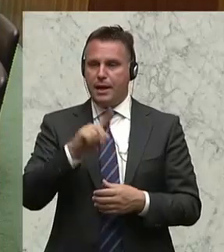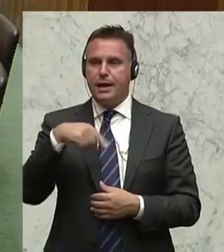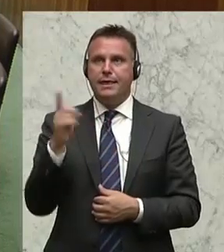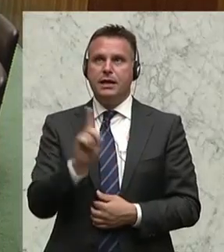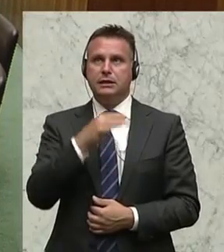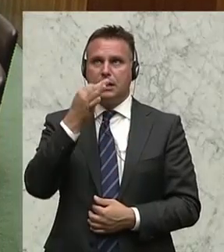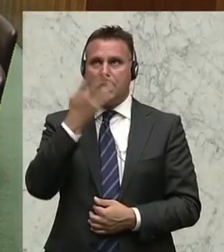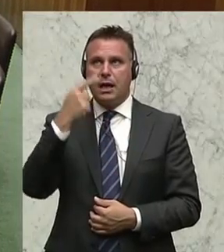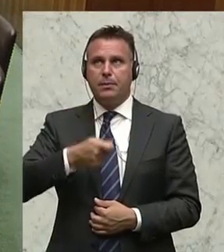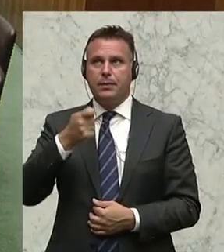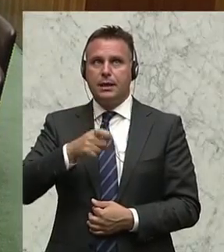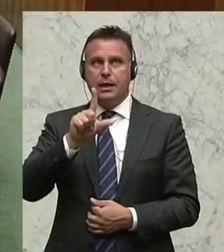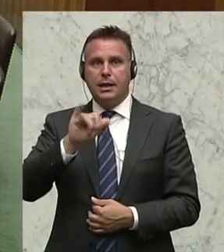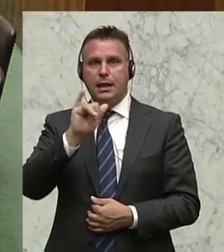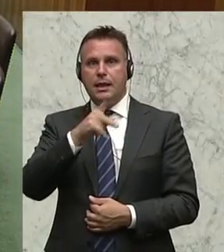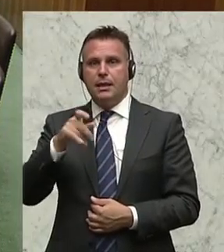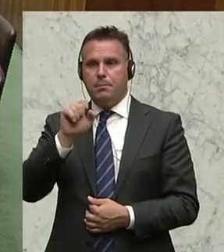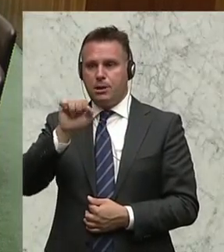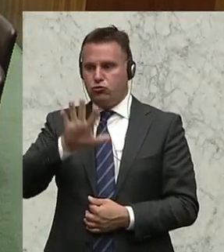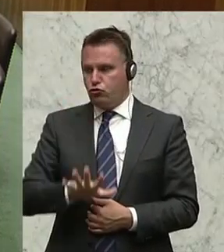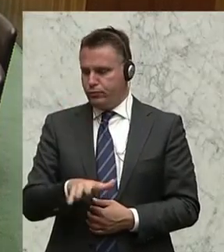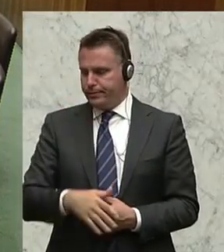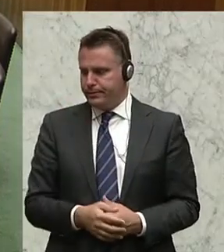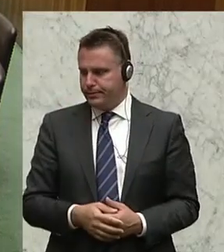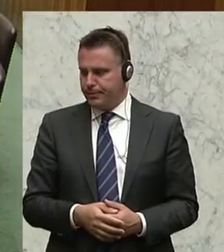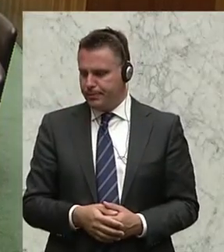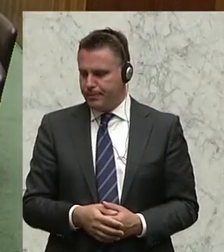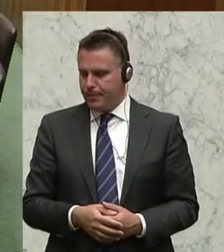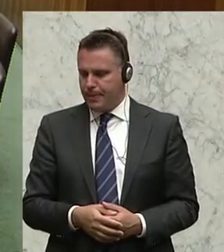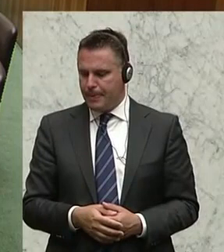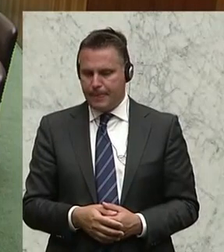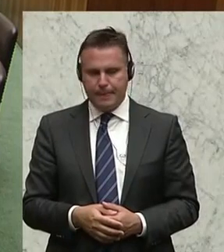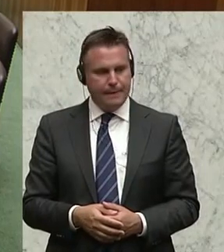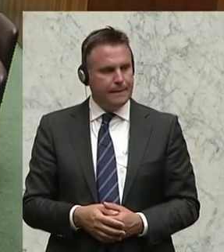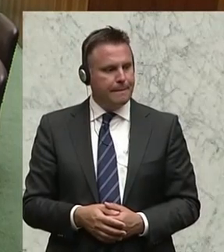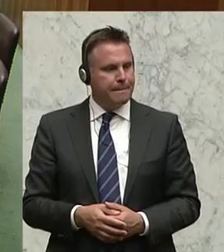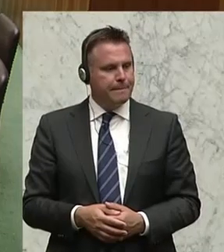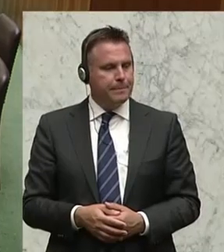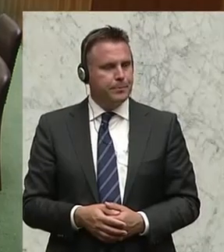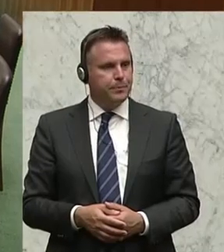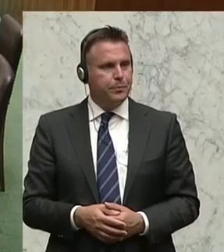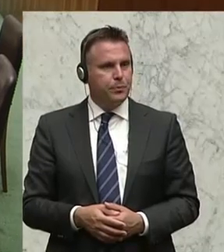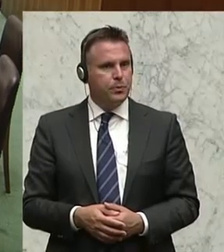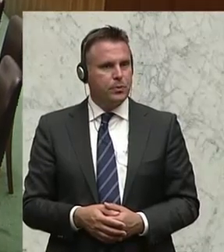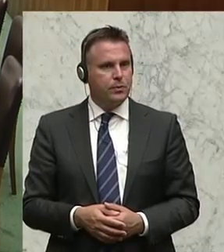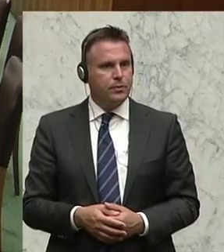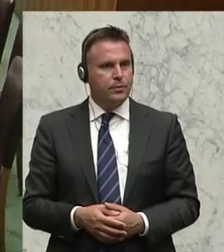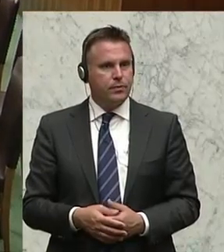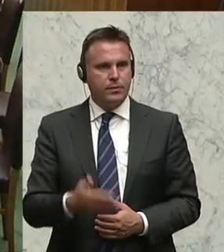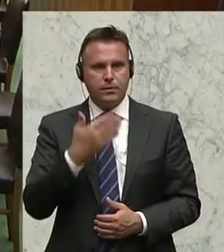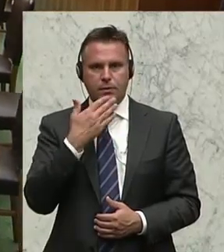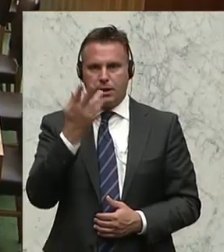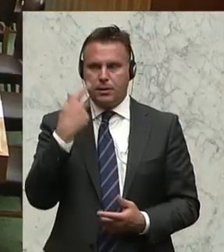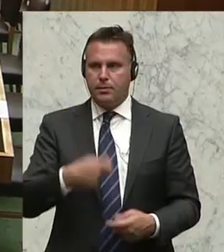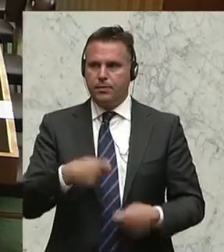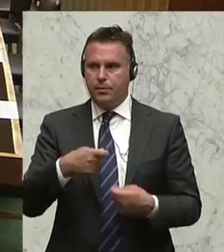Nächste Wortmeldung, Abgeordneter Hermann Lippic. Verzeihung, zuerst meldet sich noch Hermann Lippic, SPÖ-Sprecher für Petitionen und Bürgerinitiativen zu Wort. Danke,